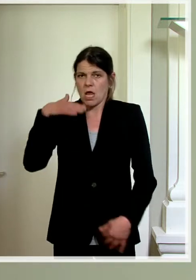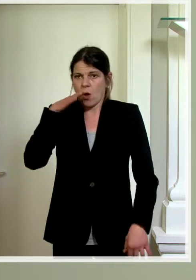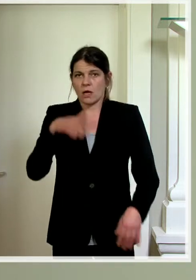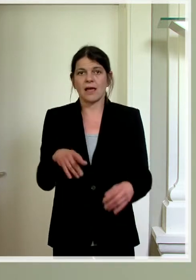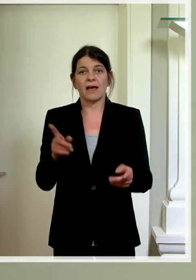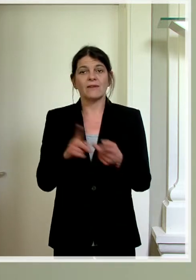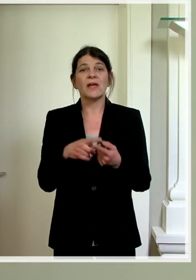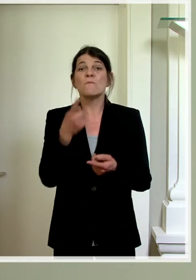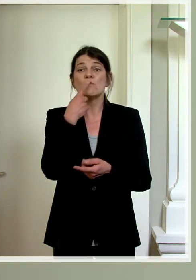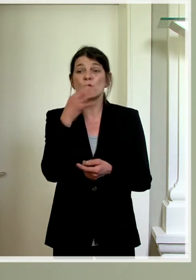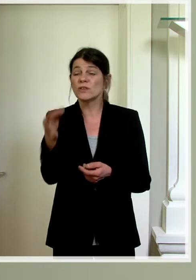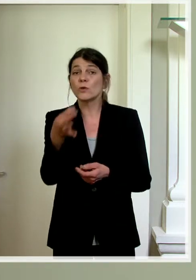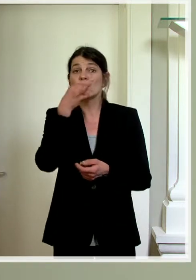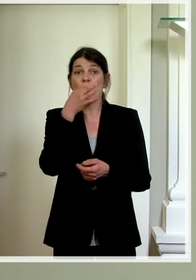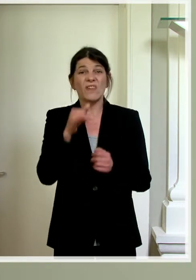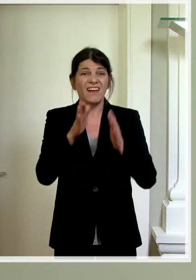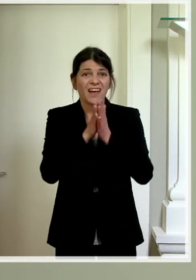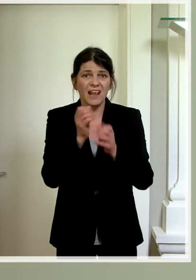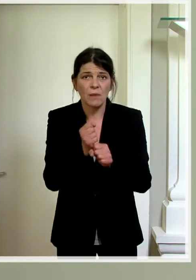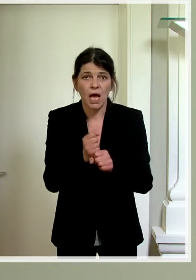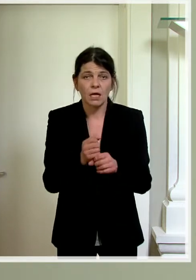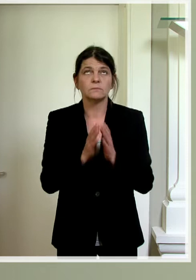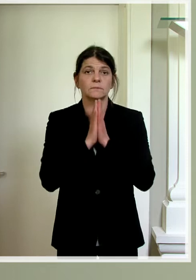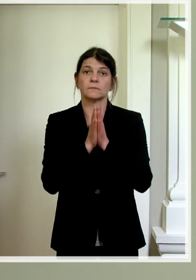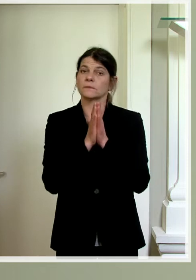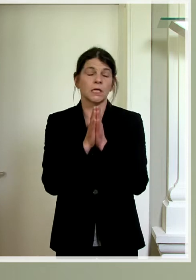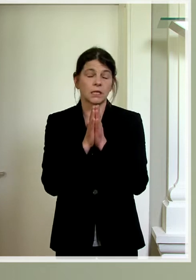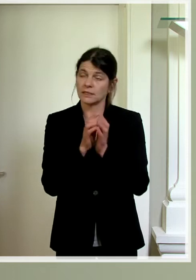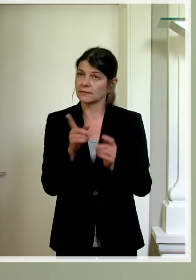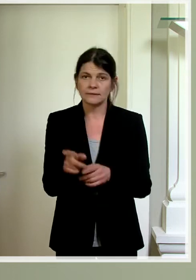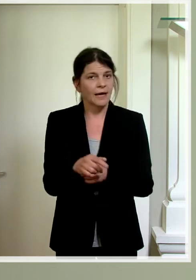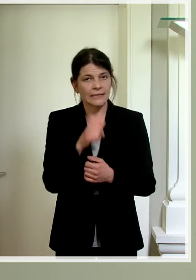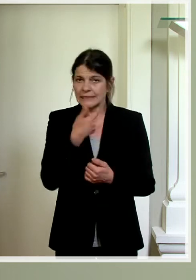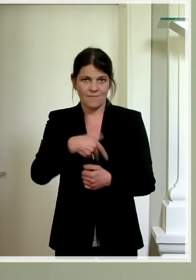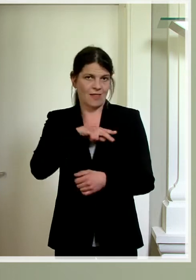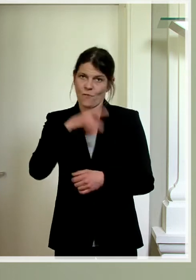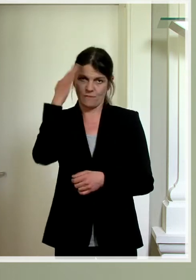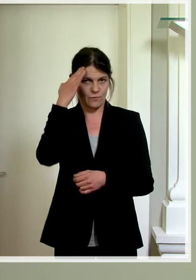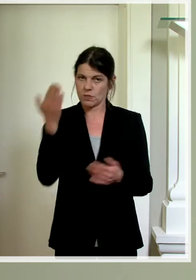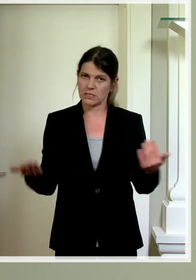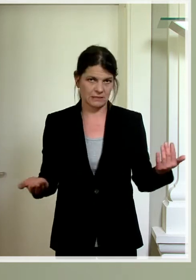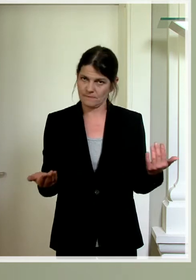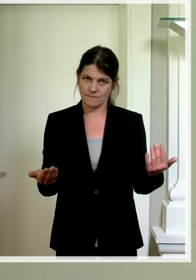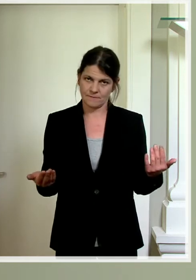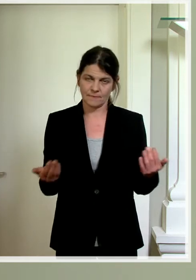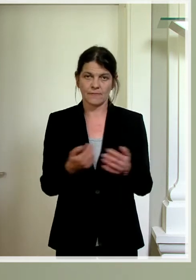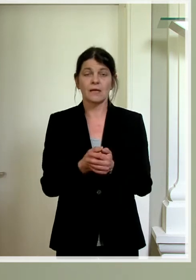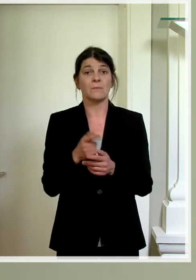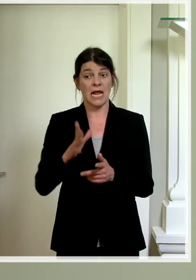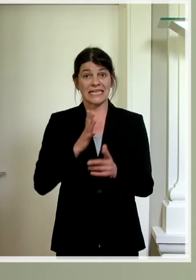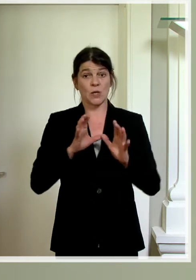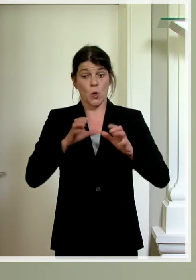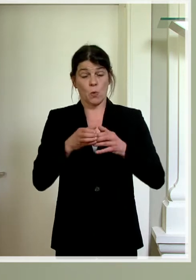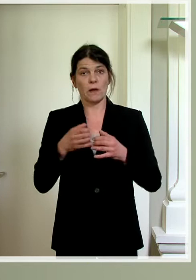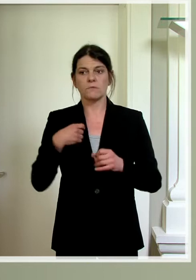Mundkommunion in den Kirchen gemacht wird. Das ist unverantwortlich. Wir müssen bei den Risikogruppen